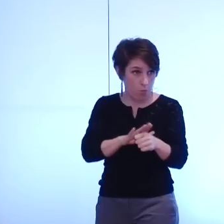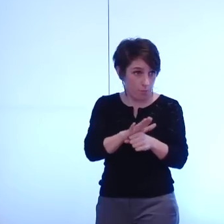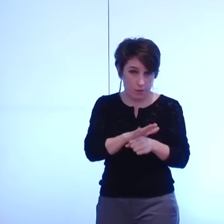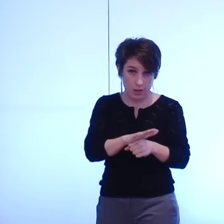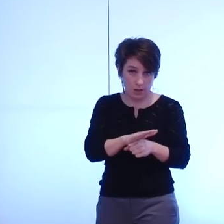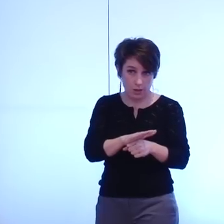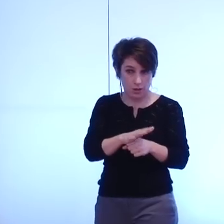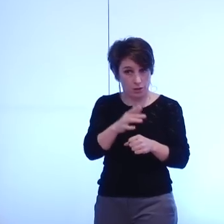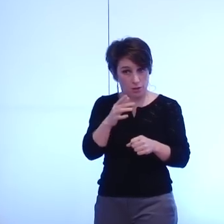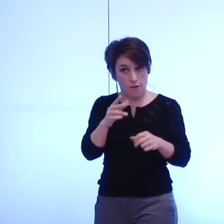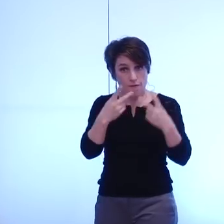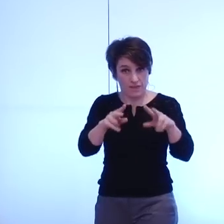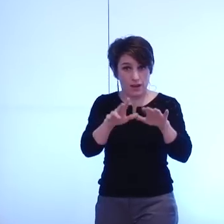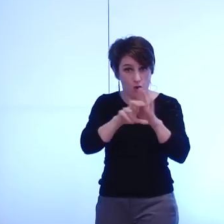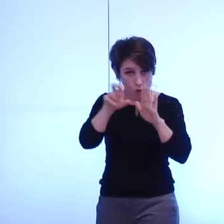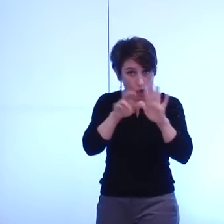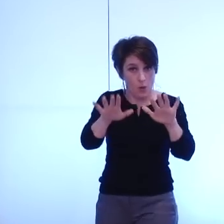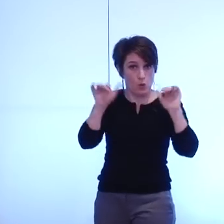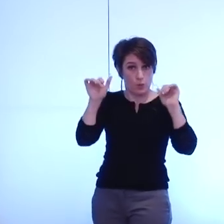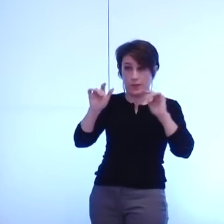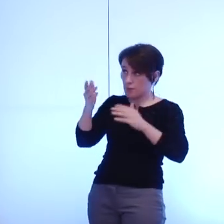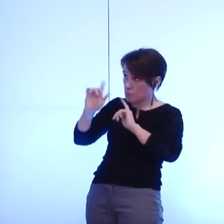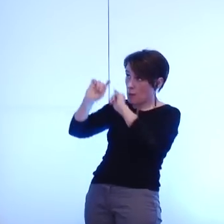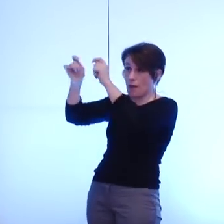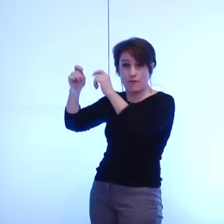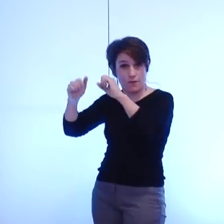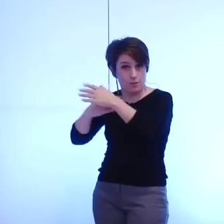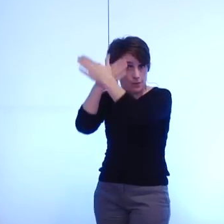de la ville de Grenoble par la métropole à compter du 1er janvier